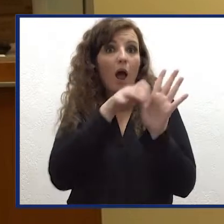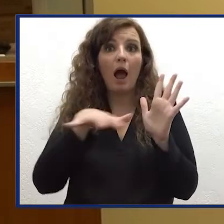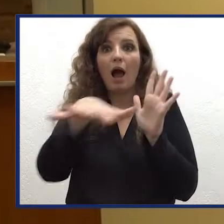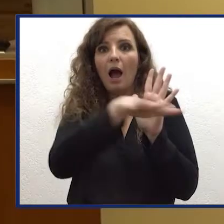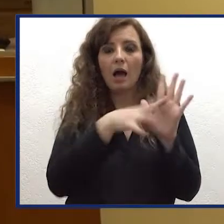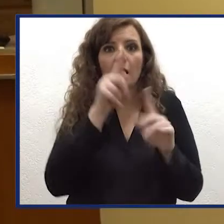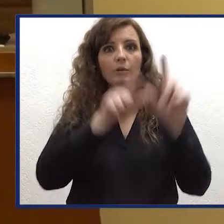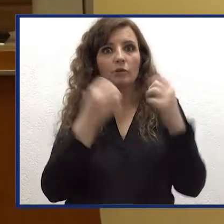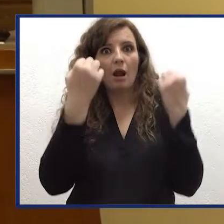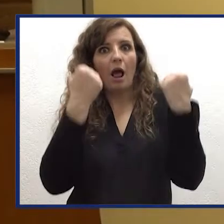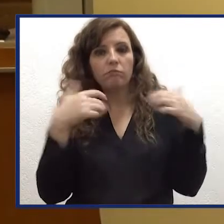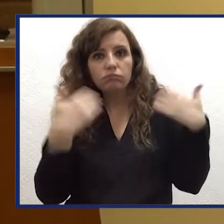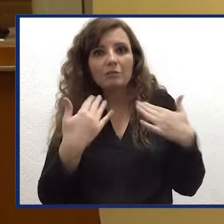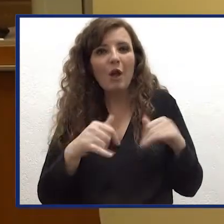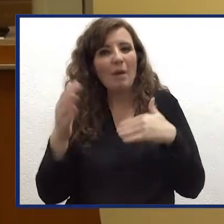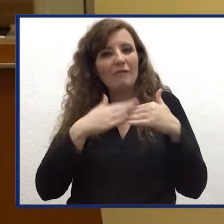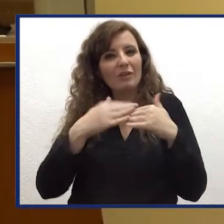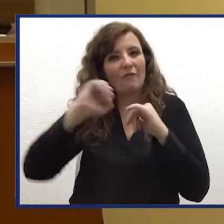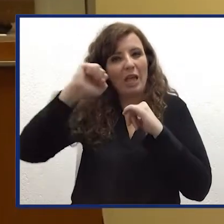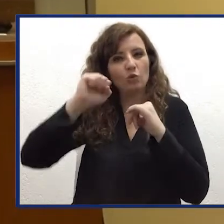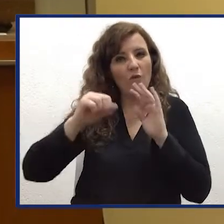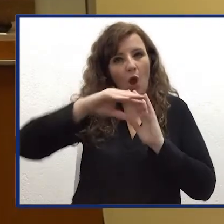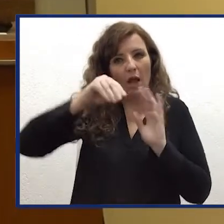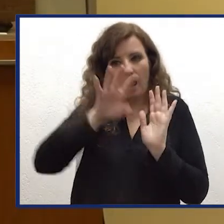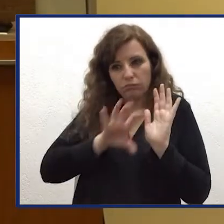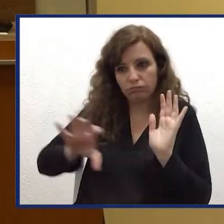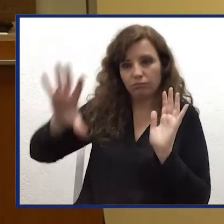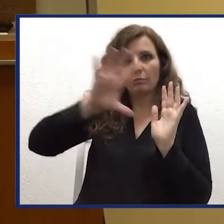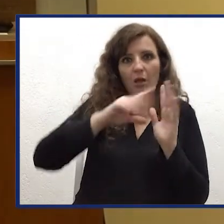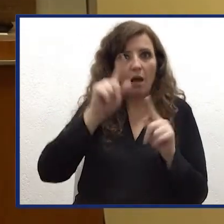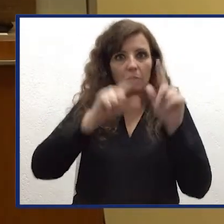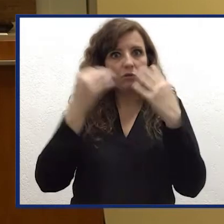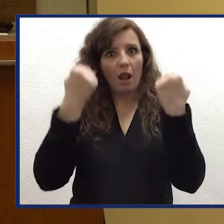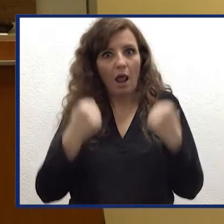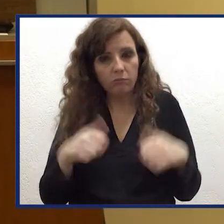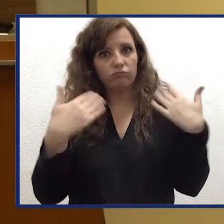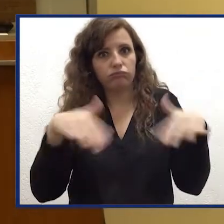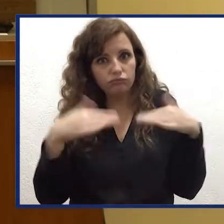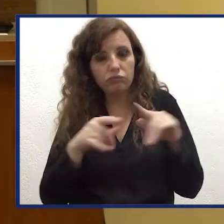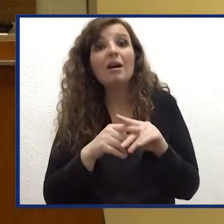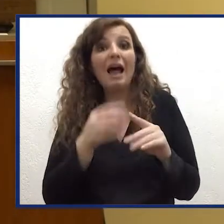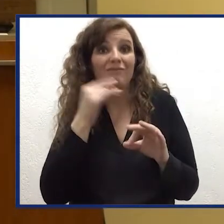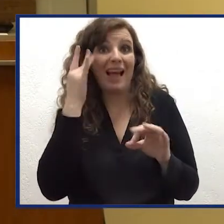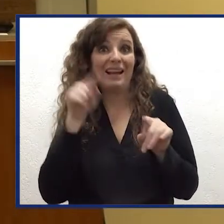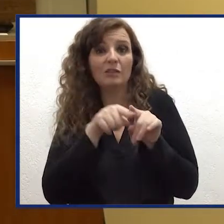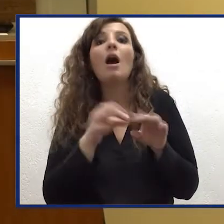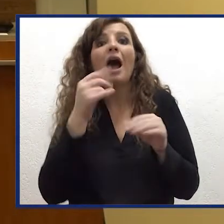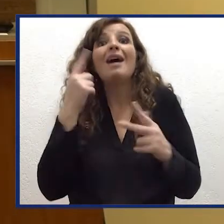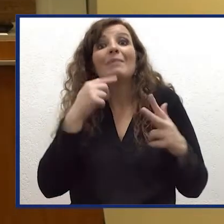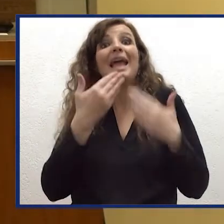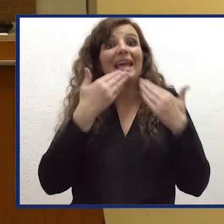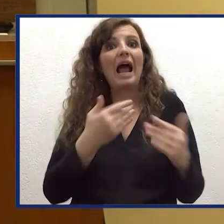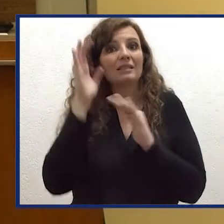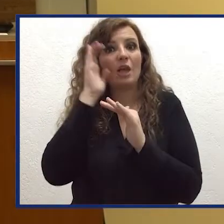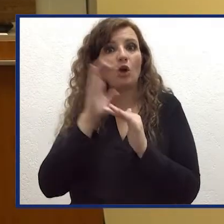pensiamo ad esempio ai campi fegrei o al vesurio in cui il rischio vulcanico è molto elevato, l'osservazione